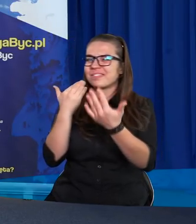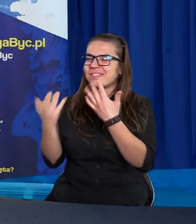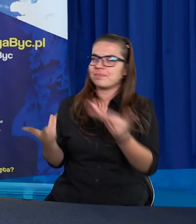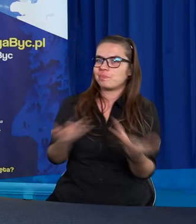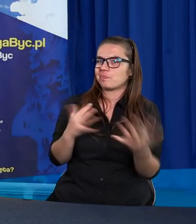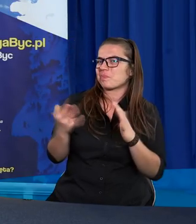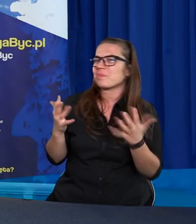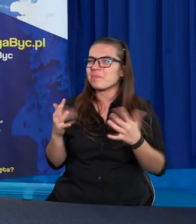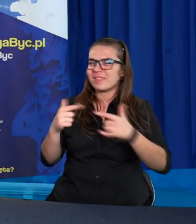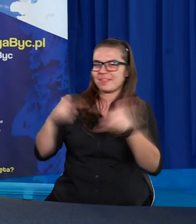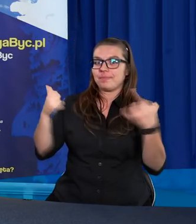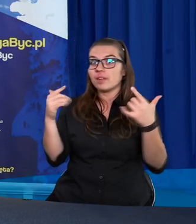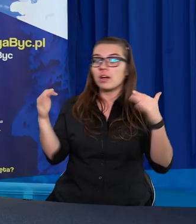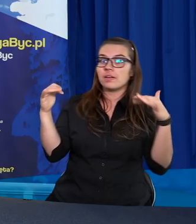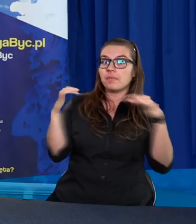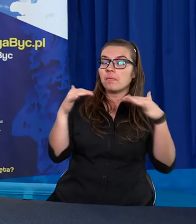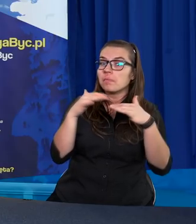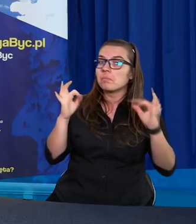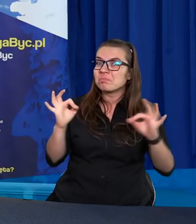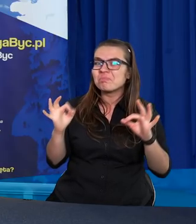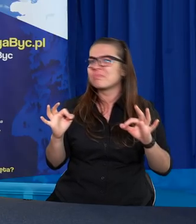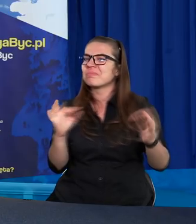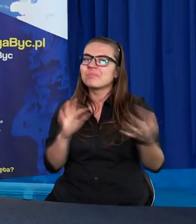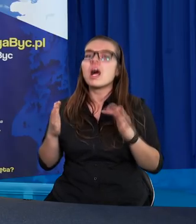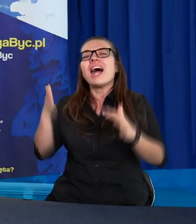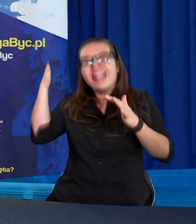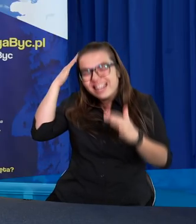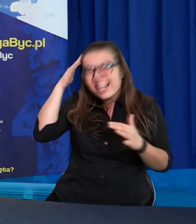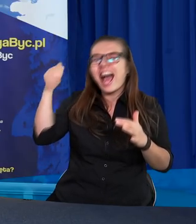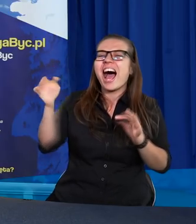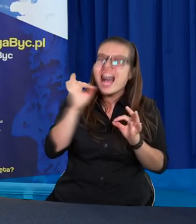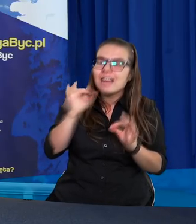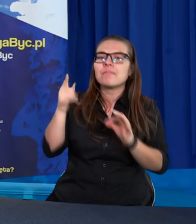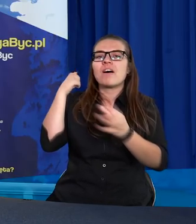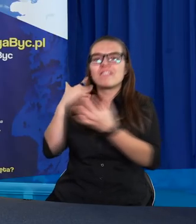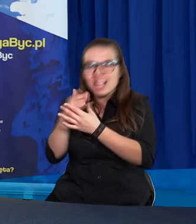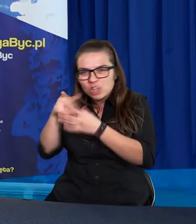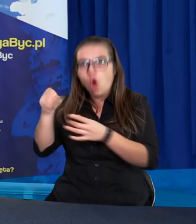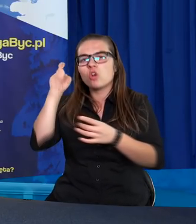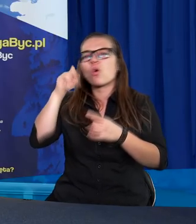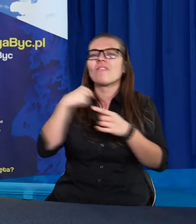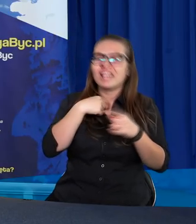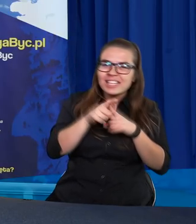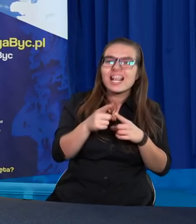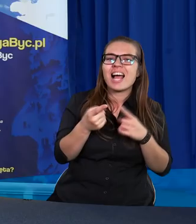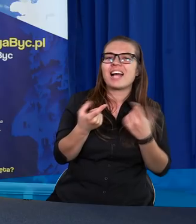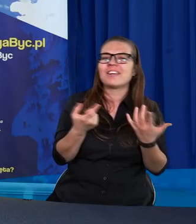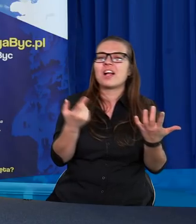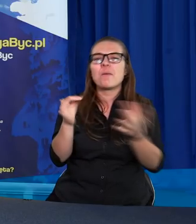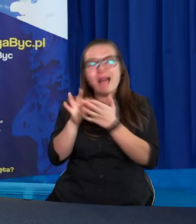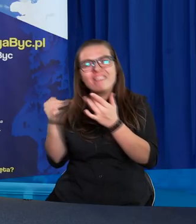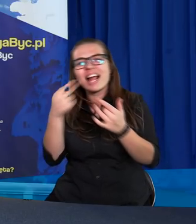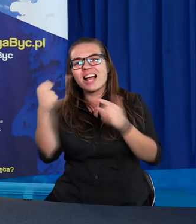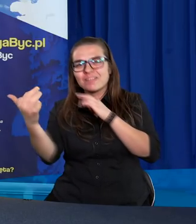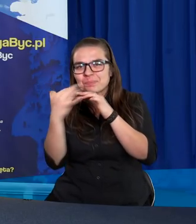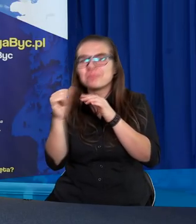zbyt dobra. Te relacje były, znałem go, był człowiekiem wierzącym, ja również. tego tytułu łączyły nas pewne